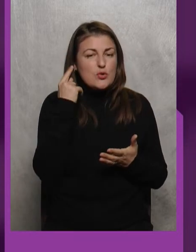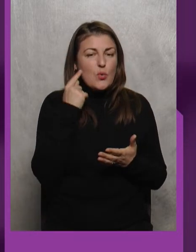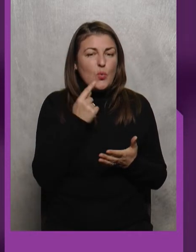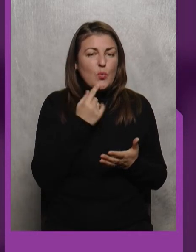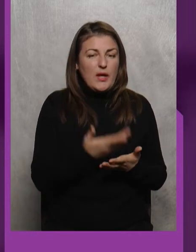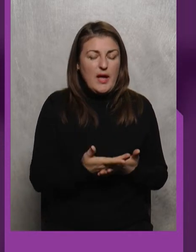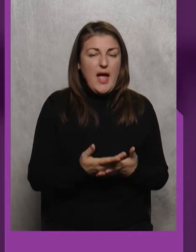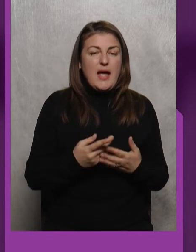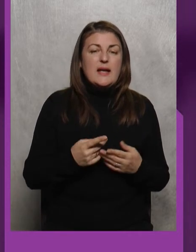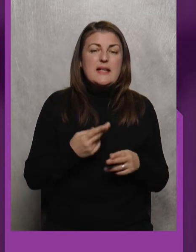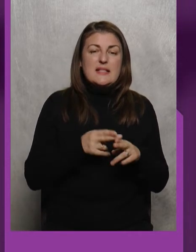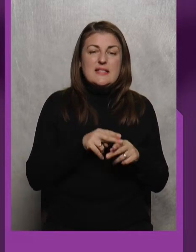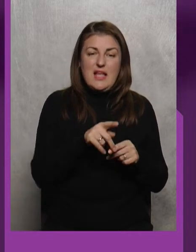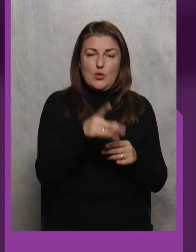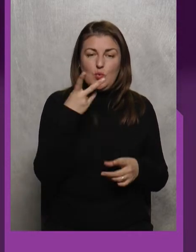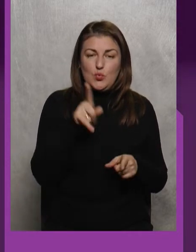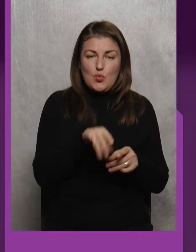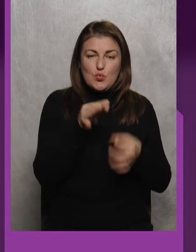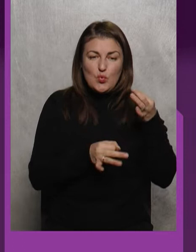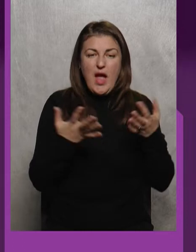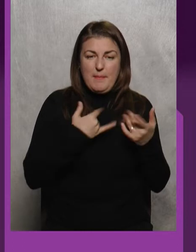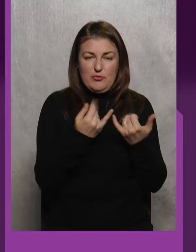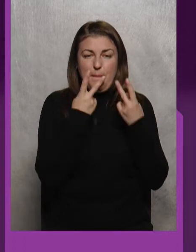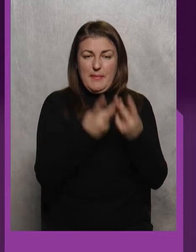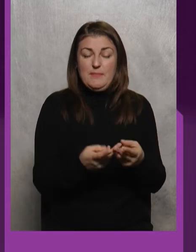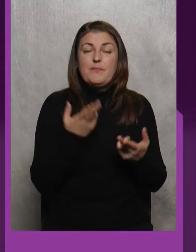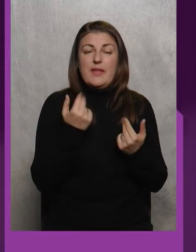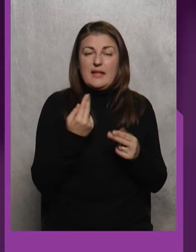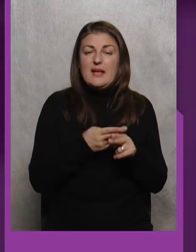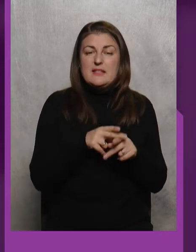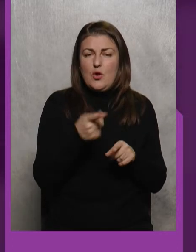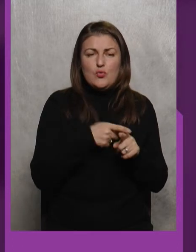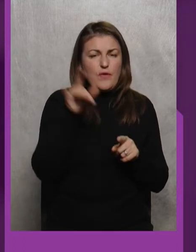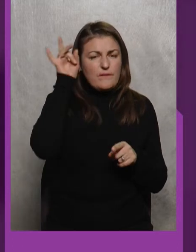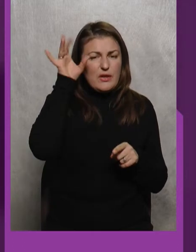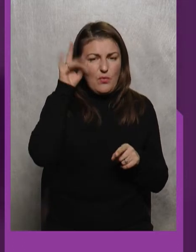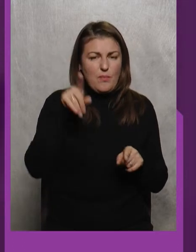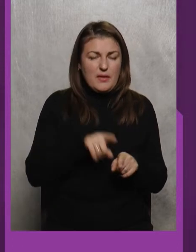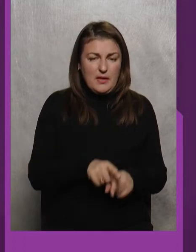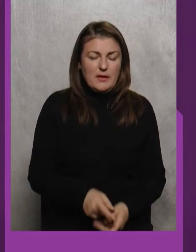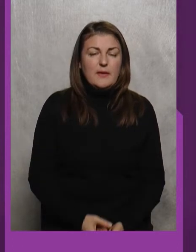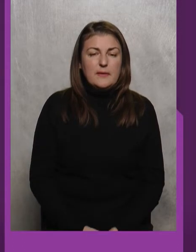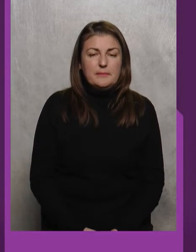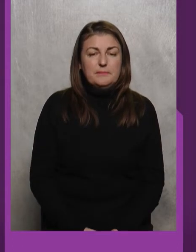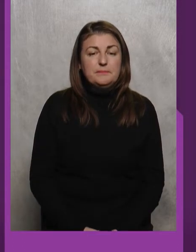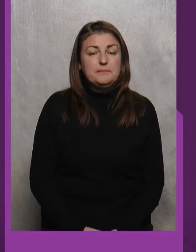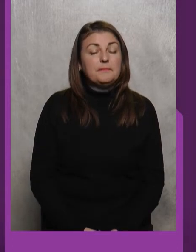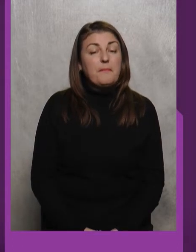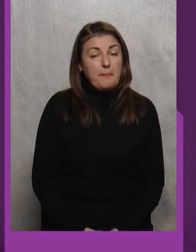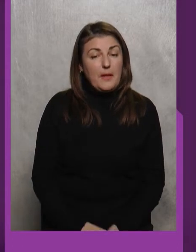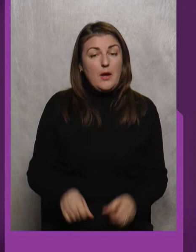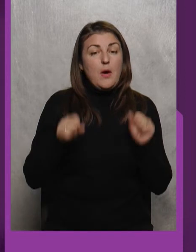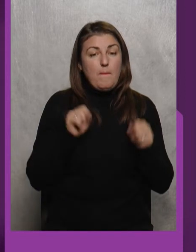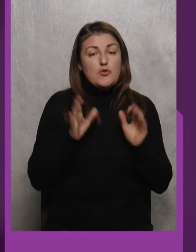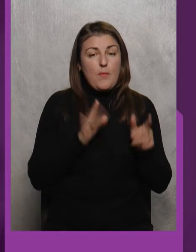Це той суддя, якого ми бачимо? Так, дуже відомий І можна